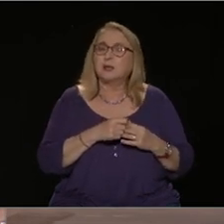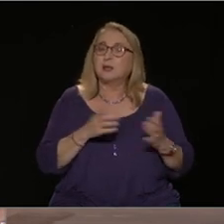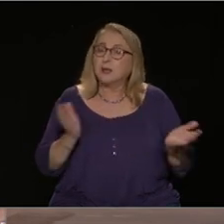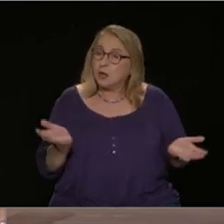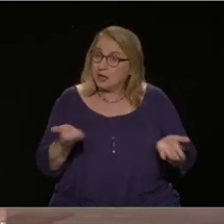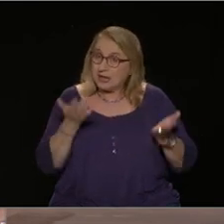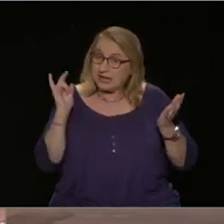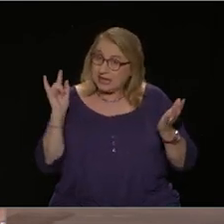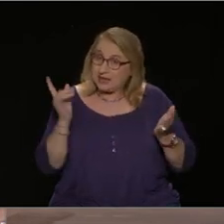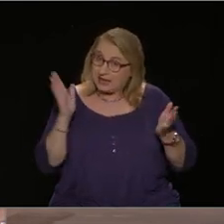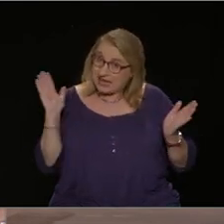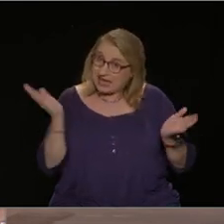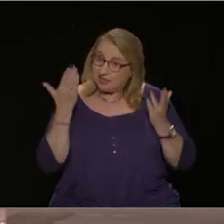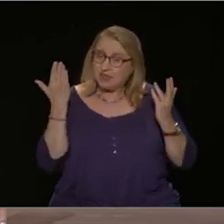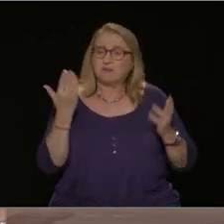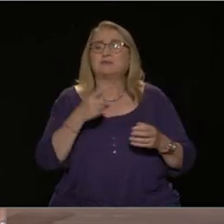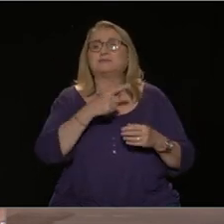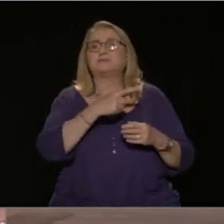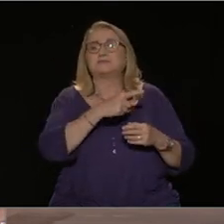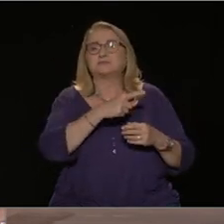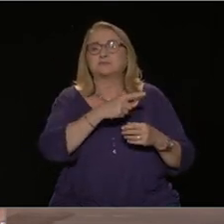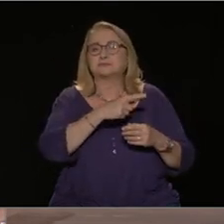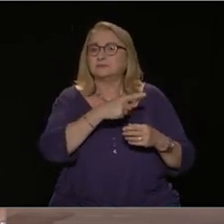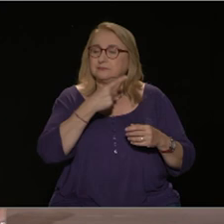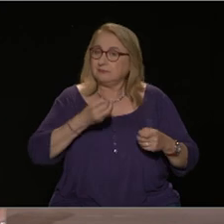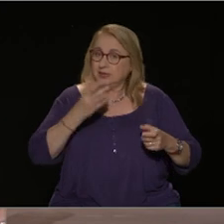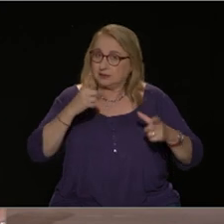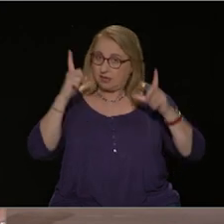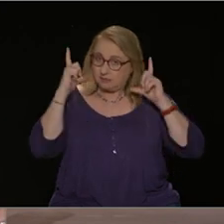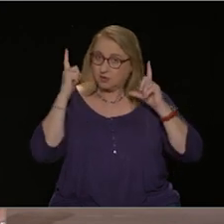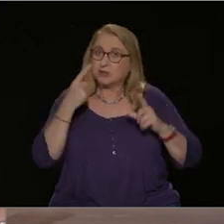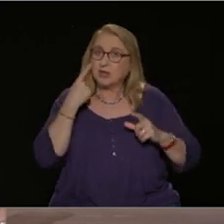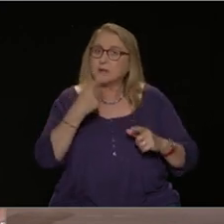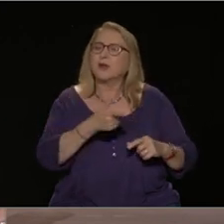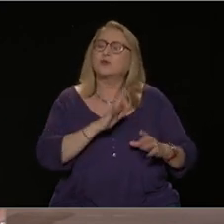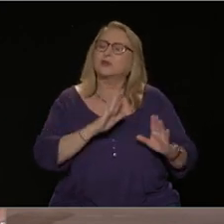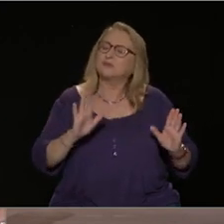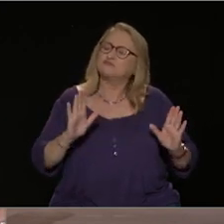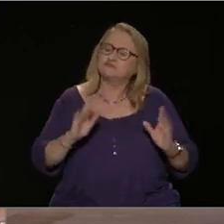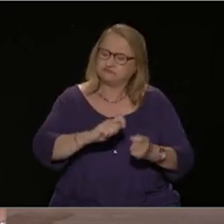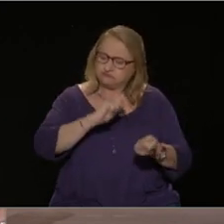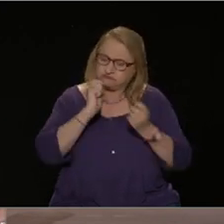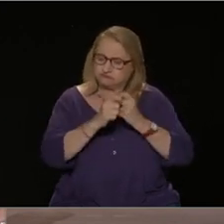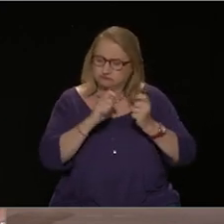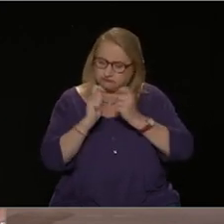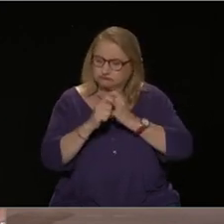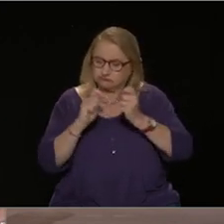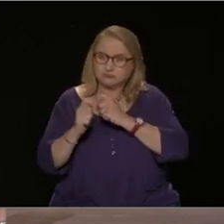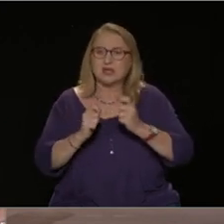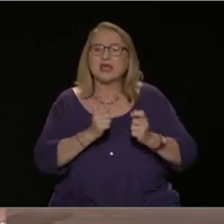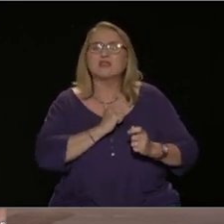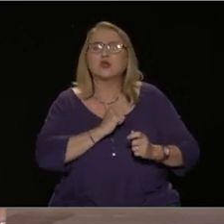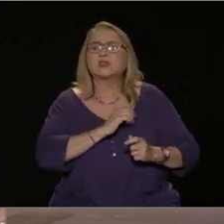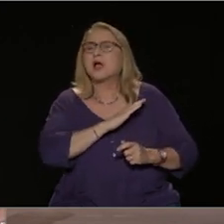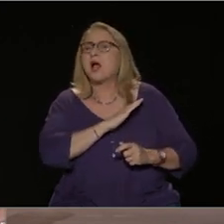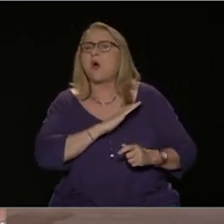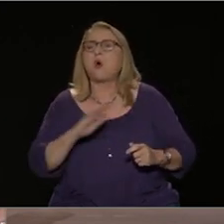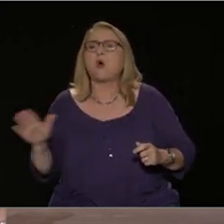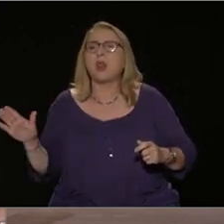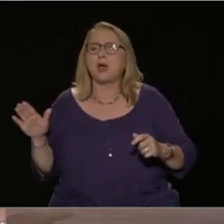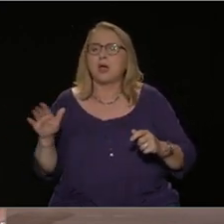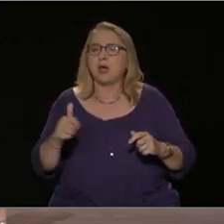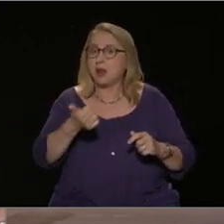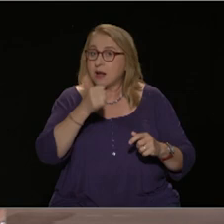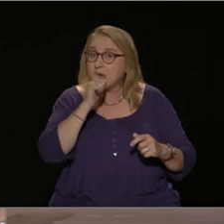ξεκαθαρίσει ότι θα συνεχίσει την πολιτική των ιδιωτικοποίησεων στην υγεία, την παιδεία, στο